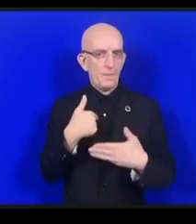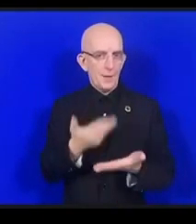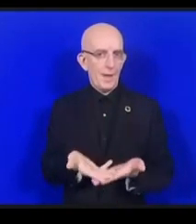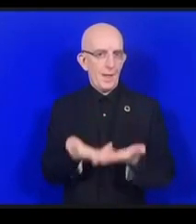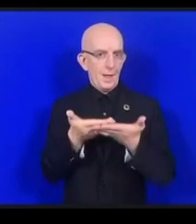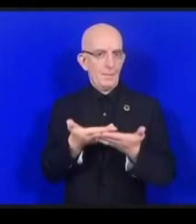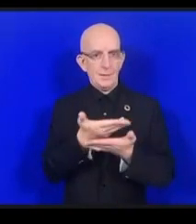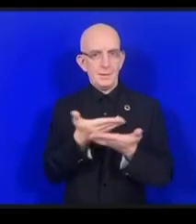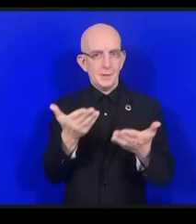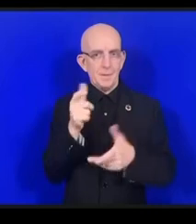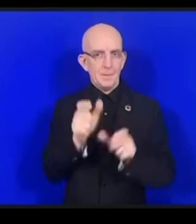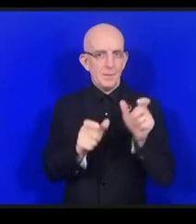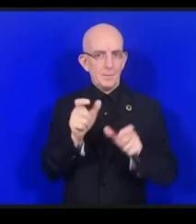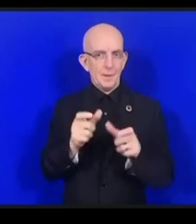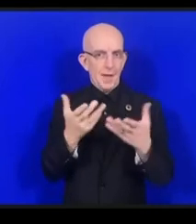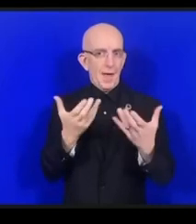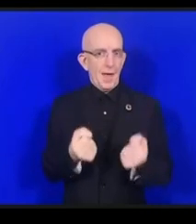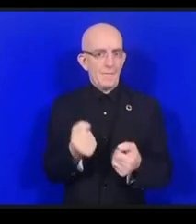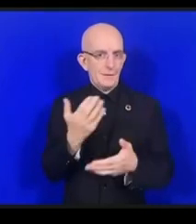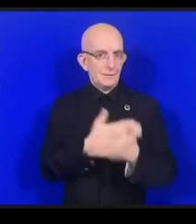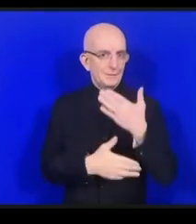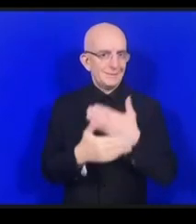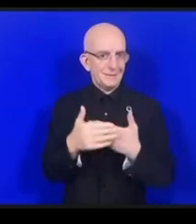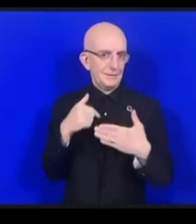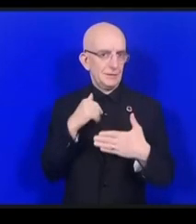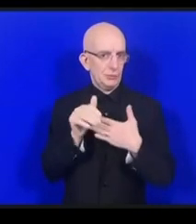situation de handicap au Japon